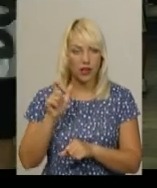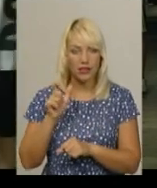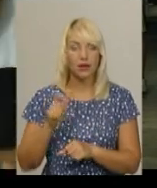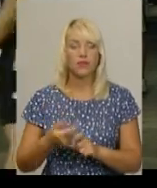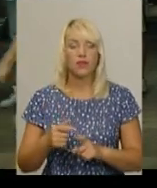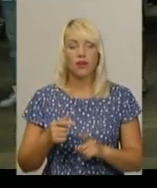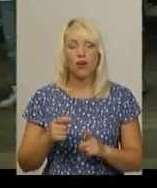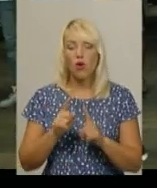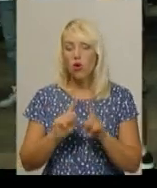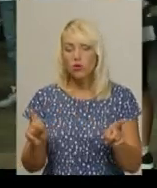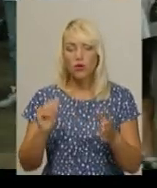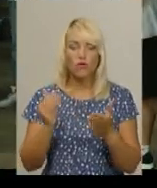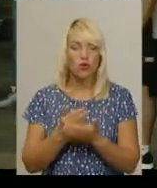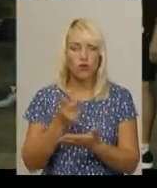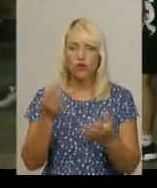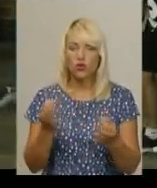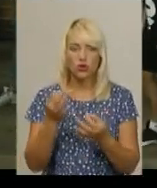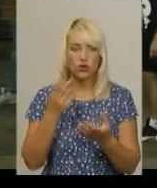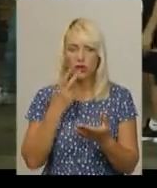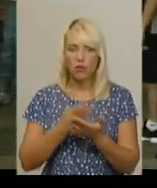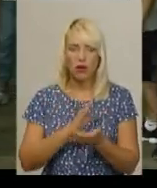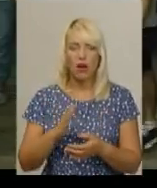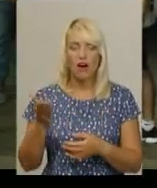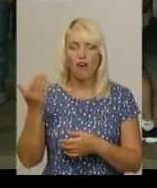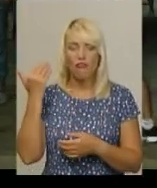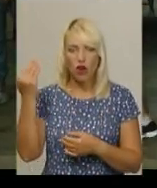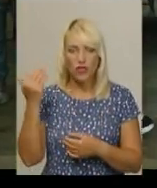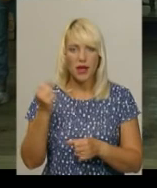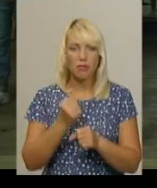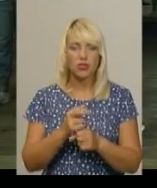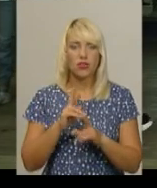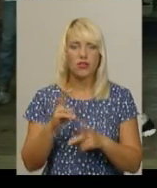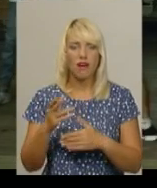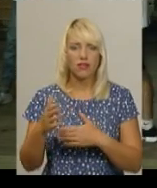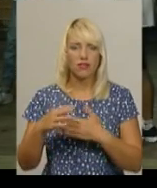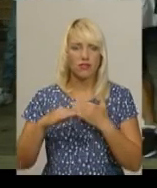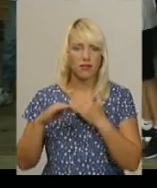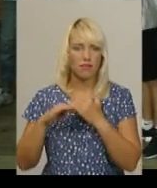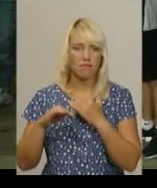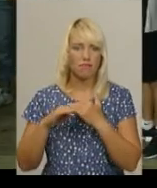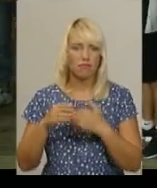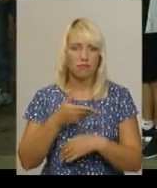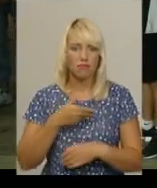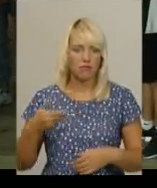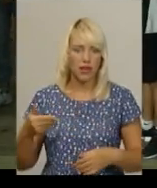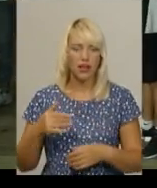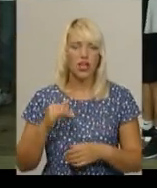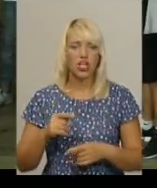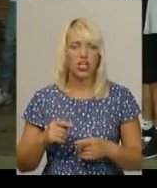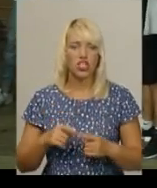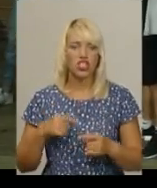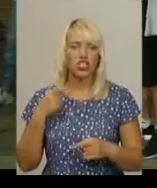Особливо, до Бога, нічого вони не показують. Вони боксують так, як ми. Боксувати, я думаю, через ноги, через ліву руку. І